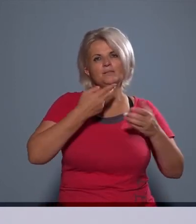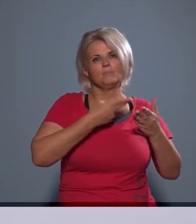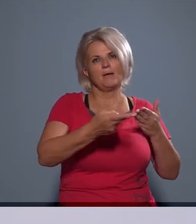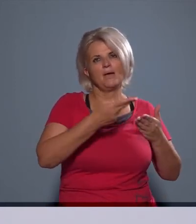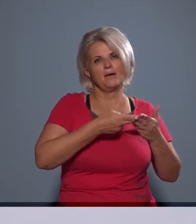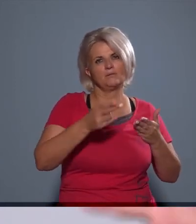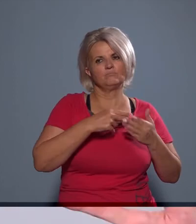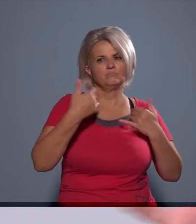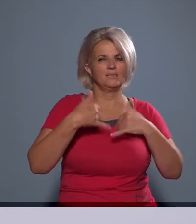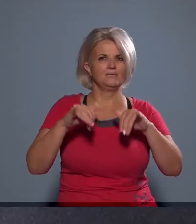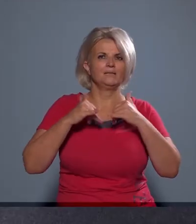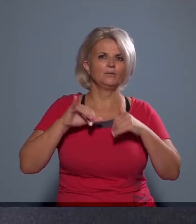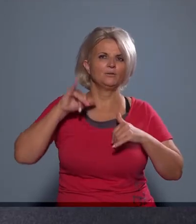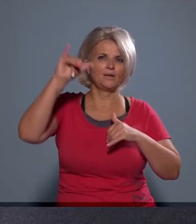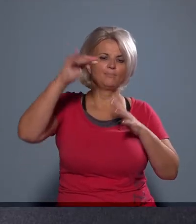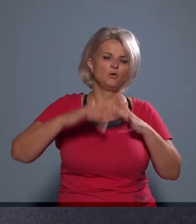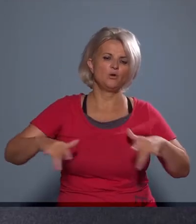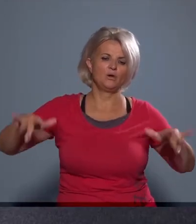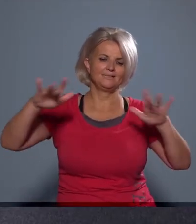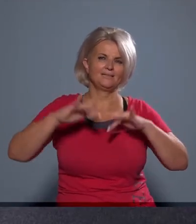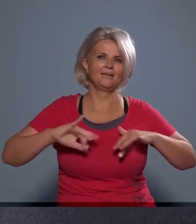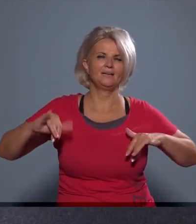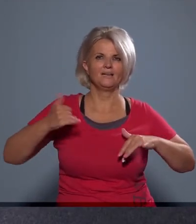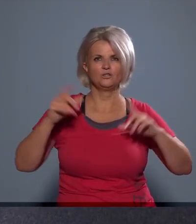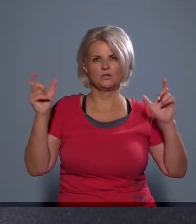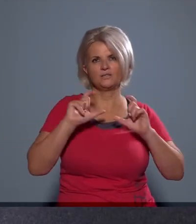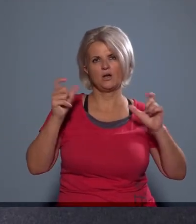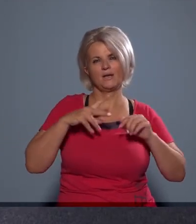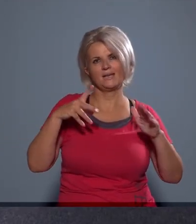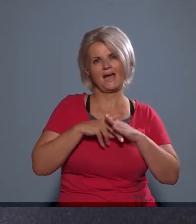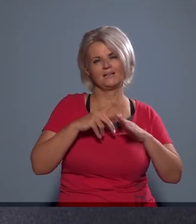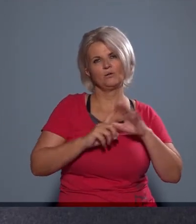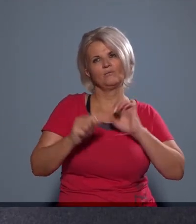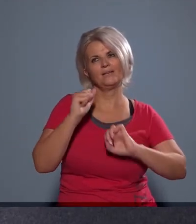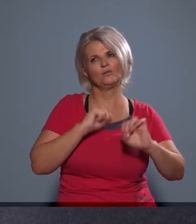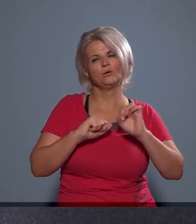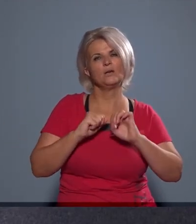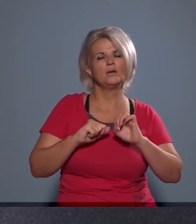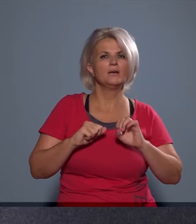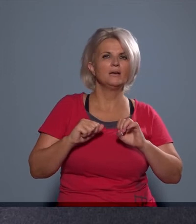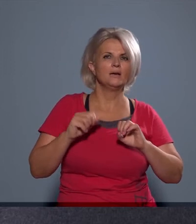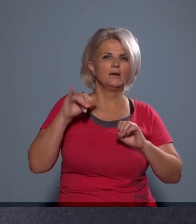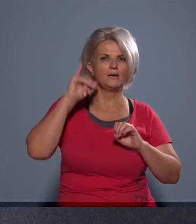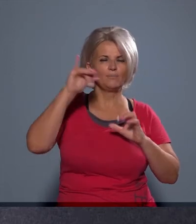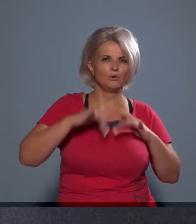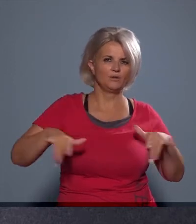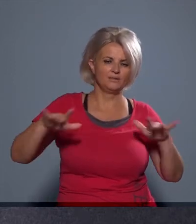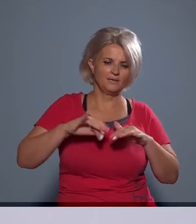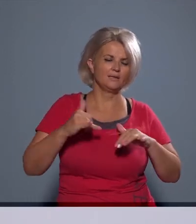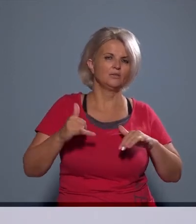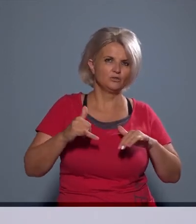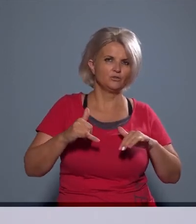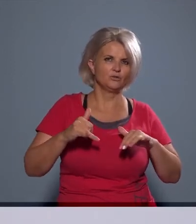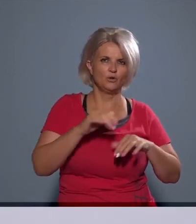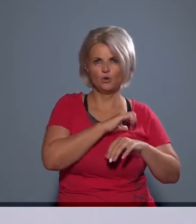indított. A repülőtér, illetve a zajgátlóvédő vezet kapcsán is részese az